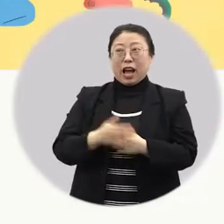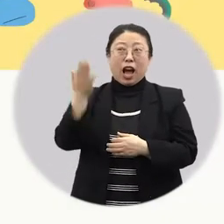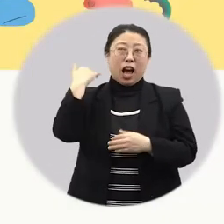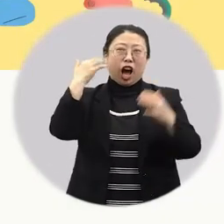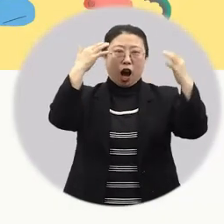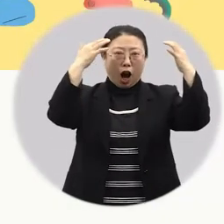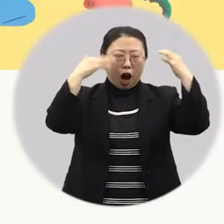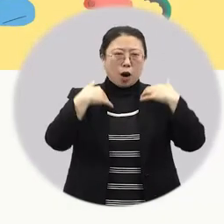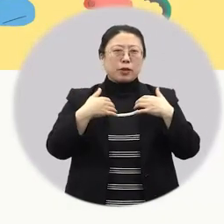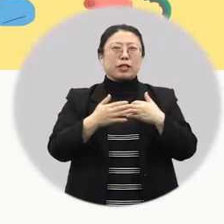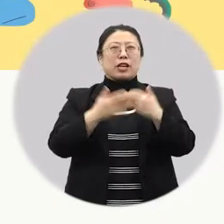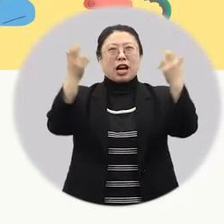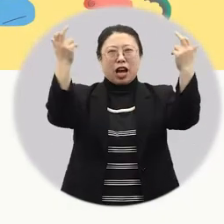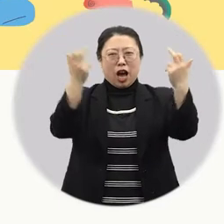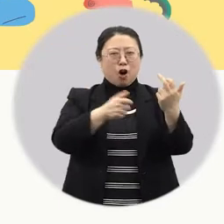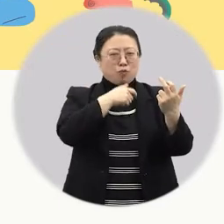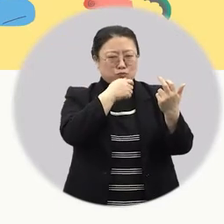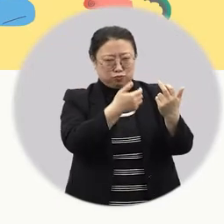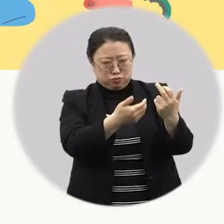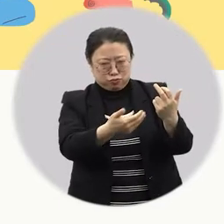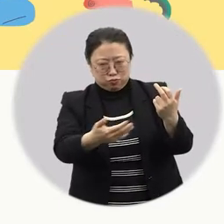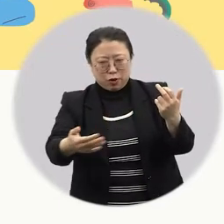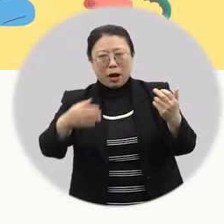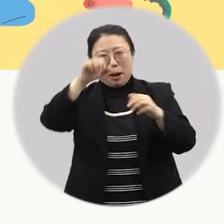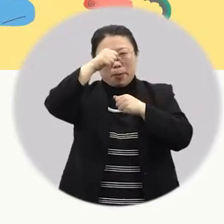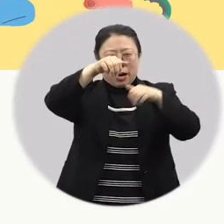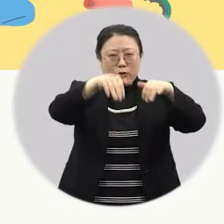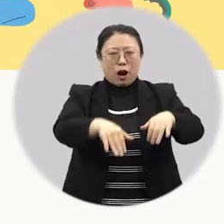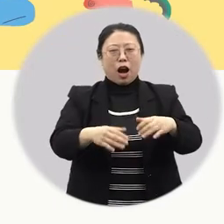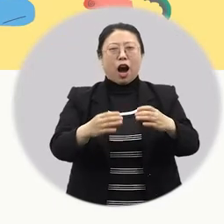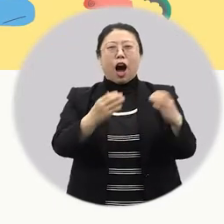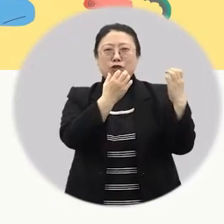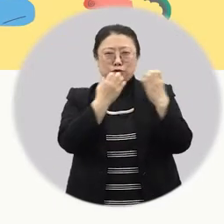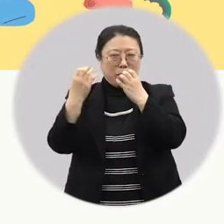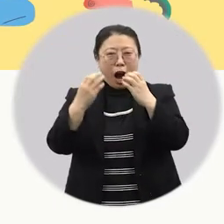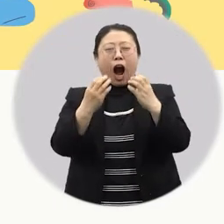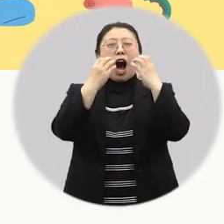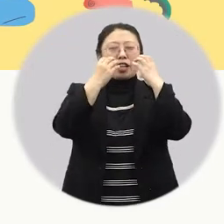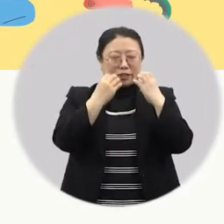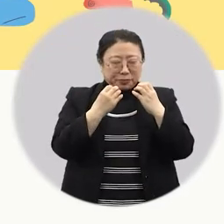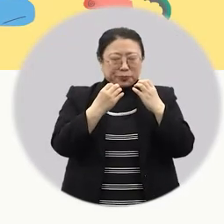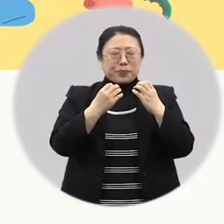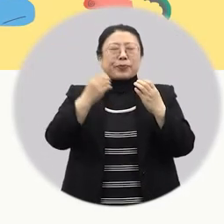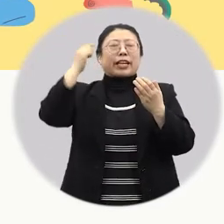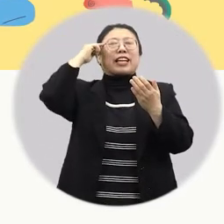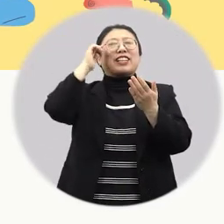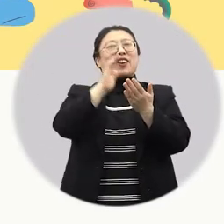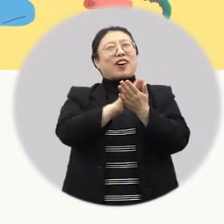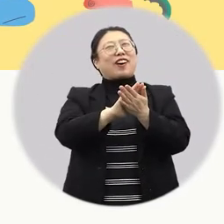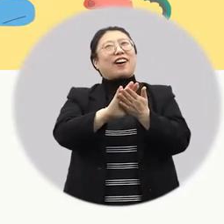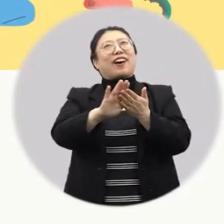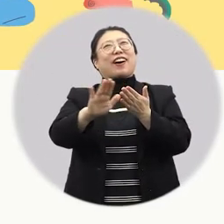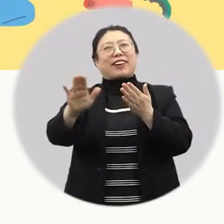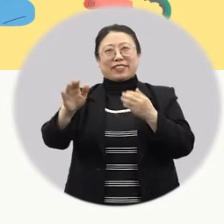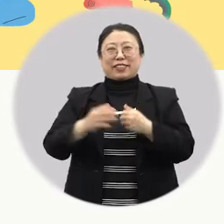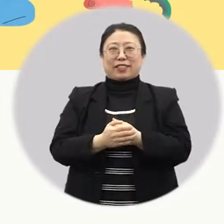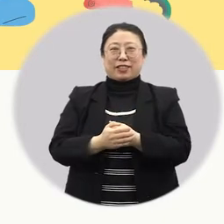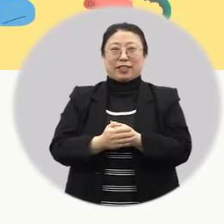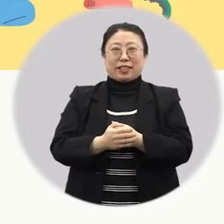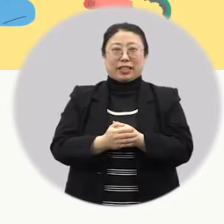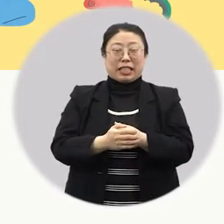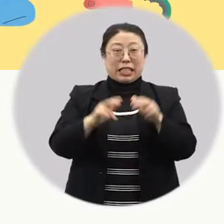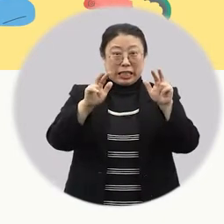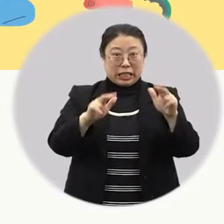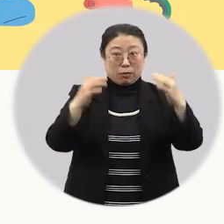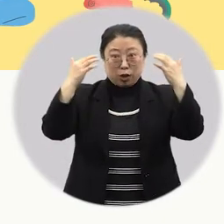선생님은 지난 여름 시원한 계곡물에 발을 담그고 크게 수박 한 입을 먹었더니 한결 더위가 가시던 일이 떠오르네요.